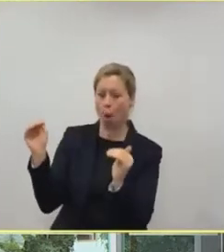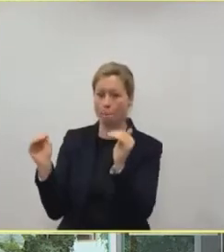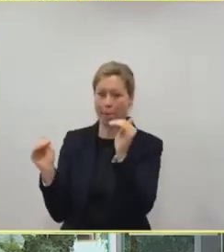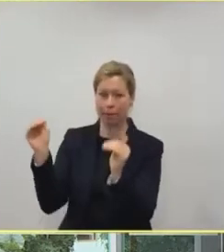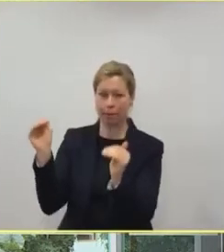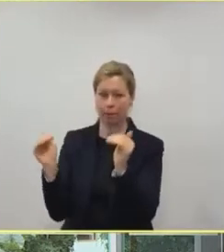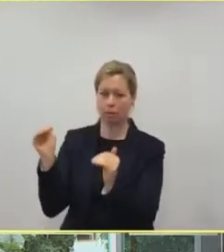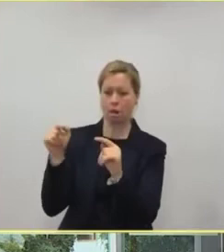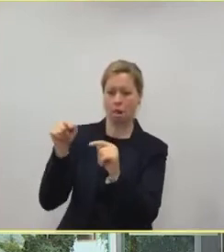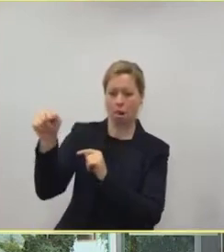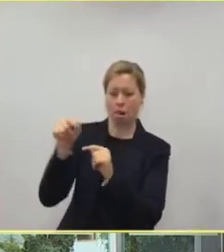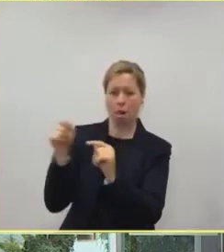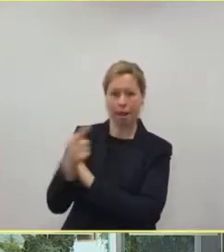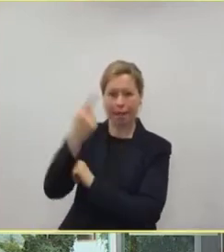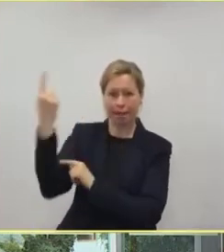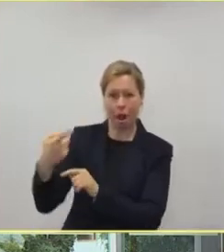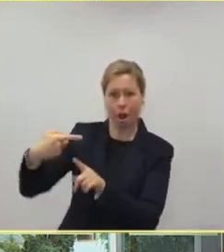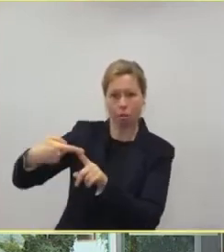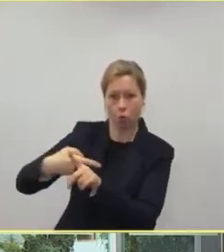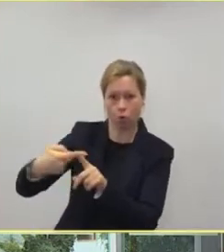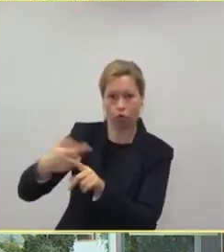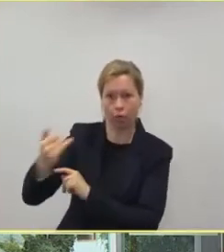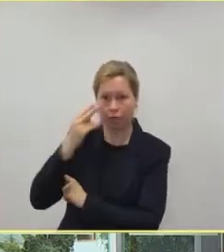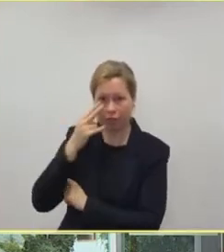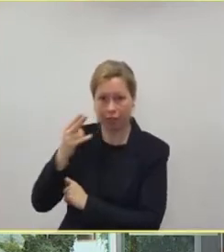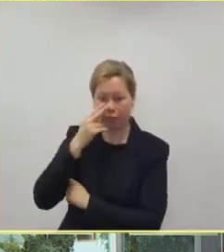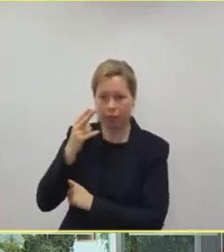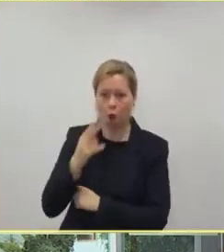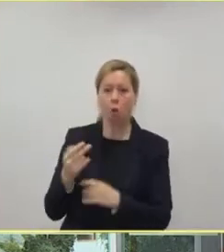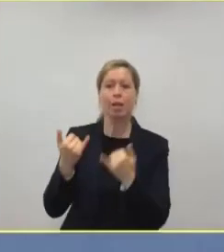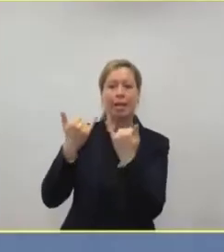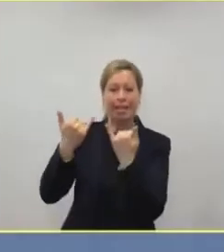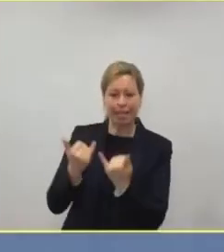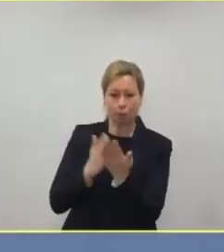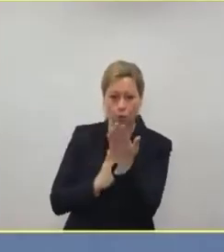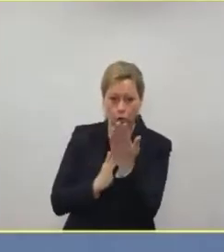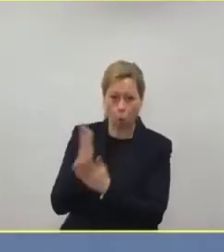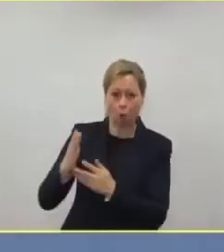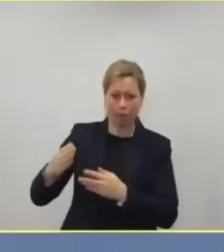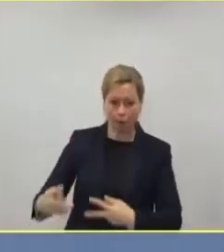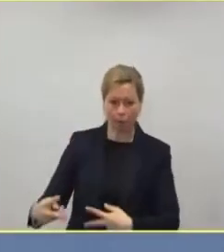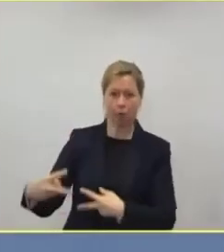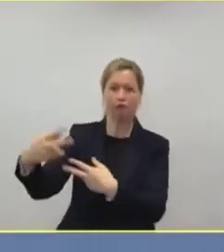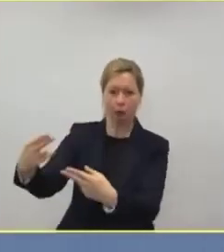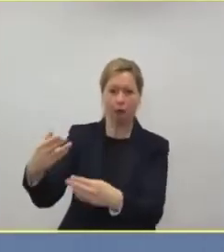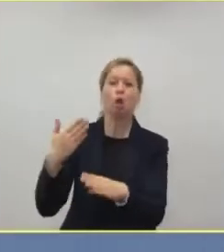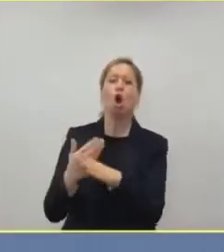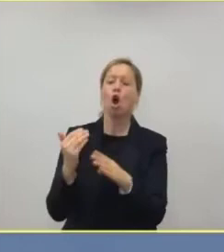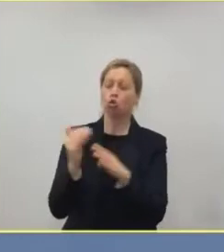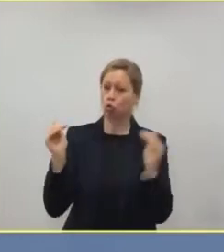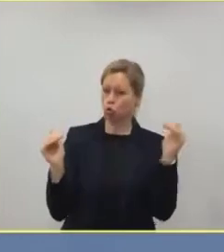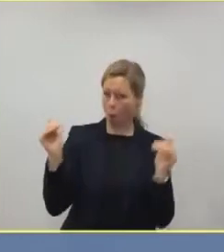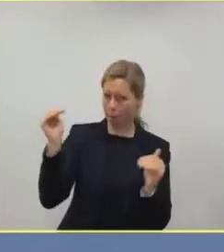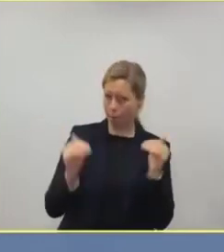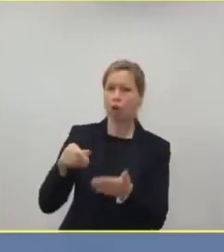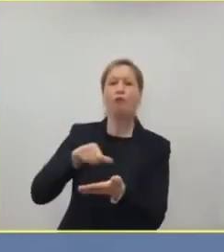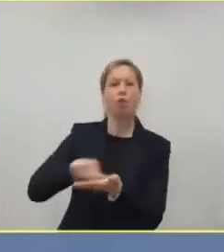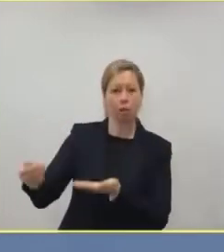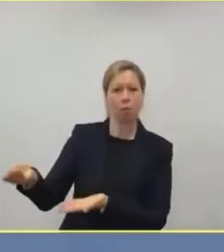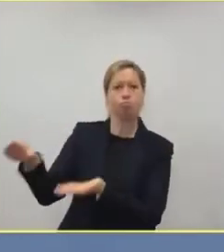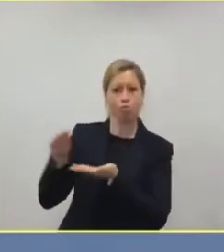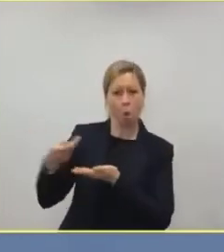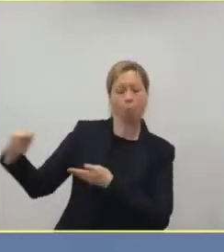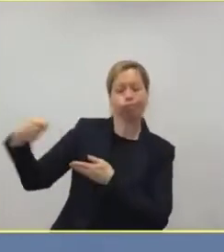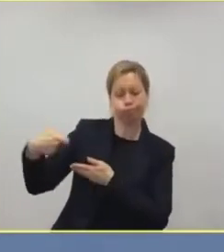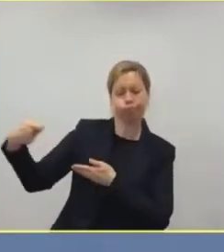gab es dann tatsächlich eindeutig, sind wir über diese Phase hinweg kompensatorisch finanziert worden. Das ist auch gut ausgeglichen worden. Die Krankenhäuser